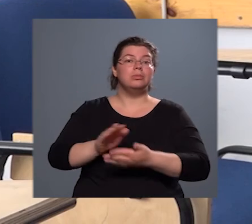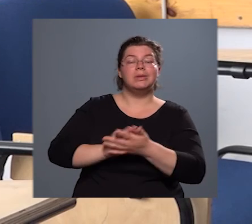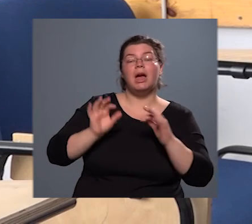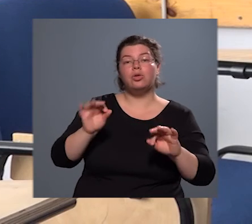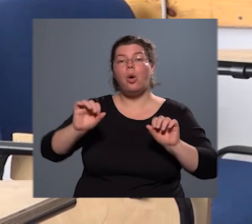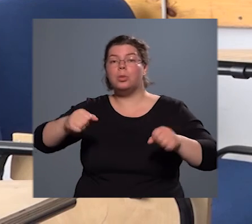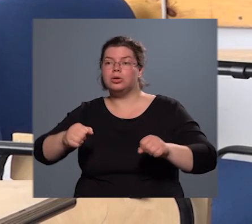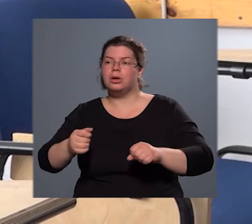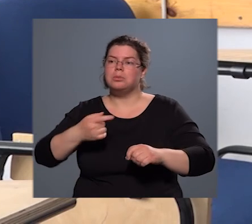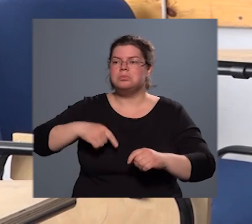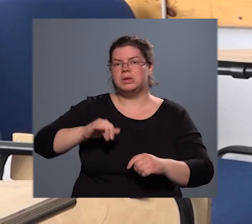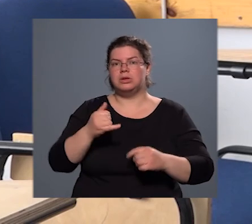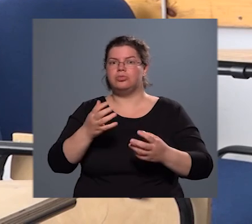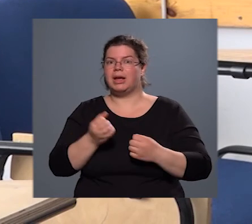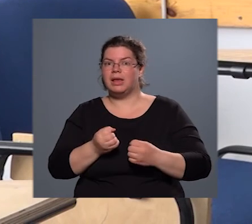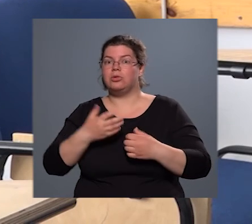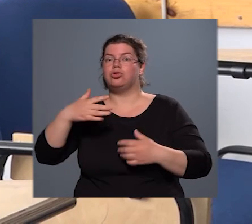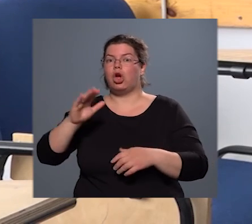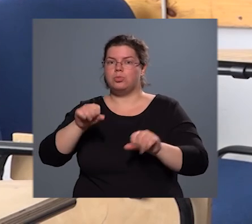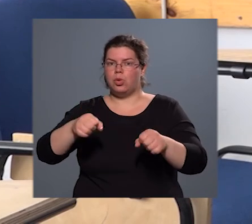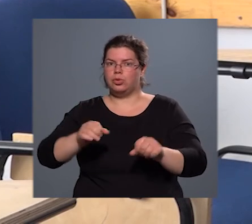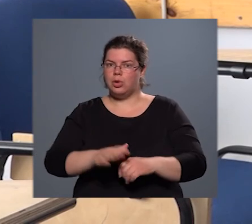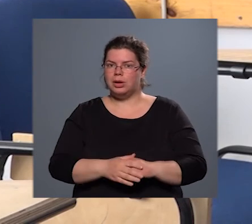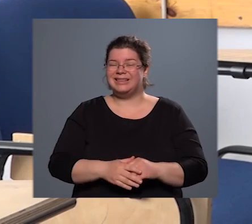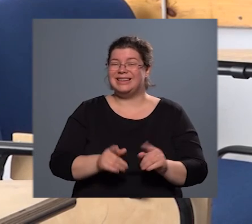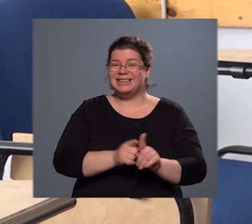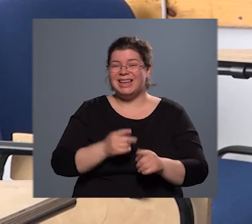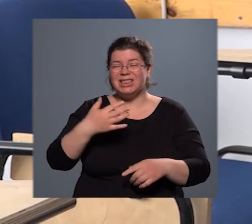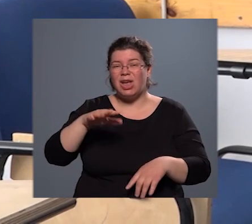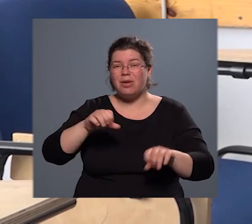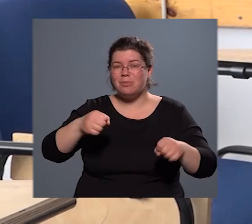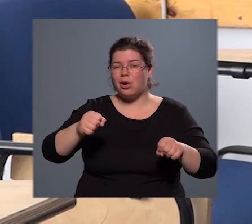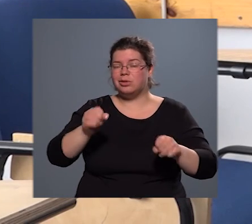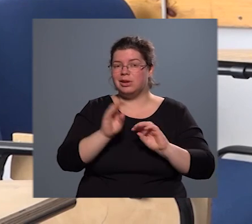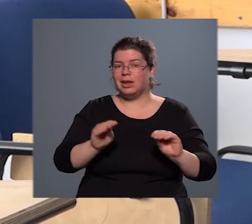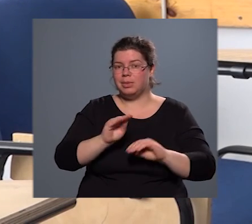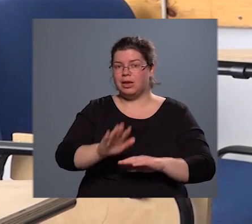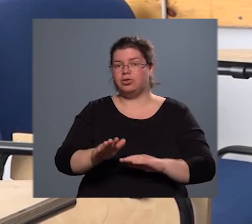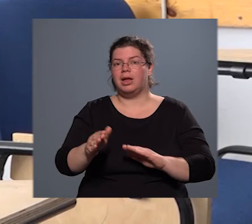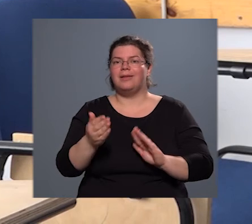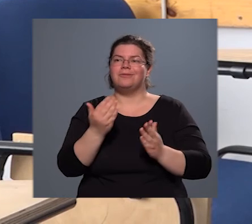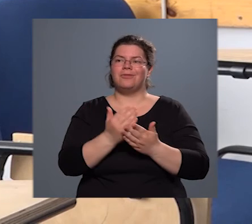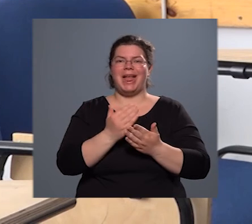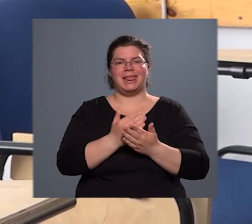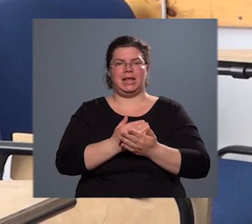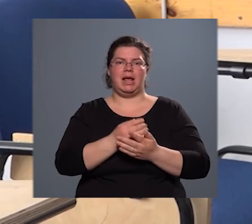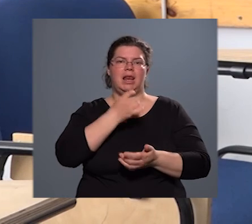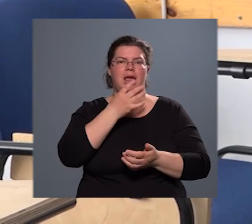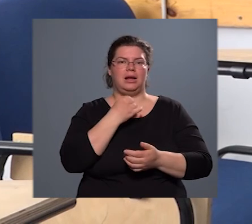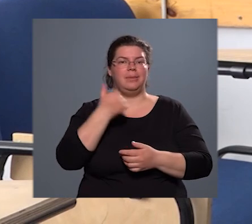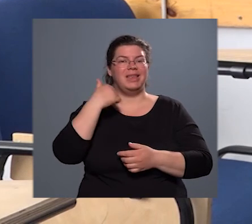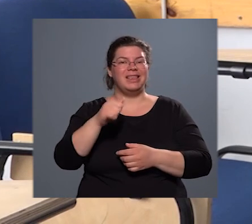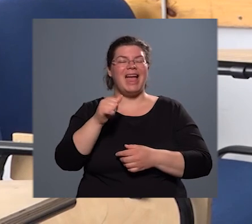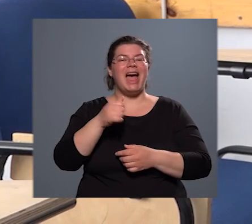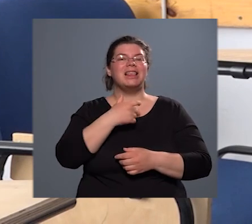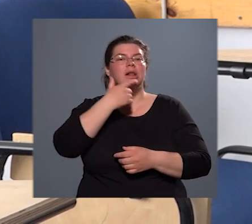akkor elmegyünk, mi is megszerzünk nagymotorra. Most egy ilyen nagymotorképzésnél feltétel, hogy legalább százlóerős